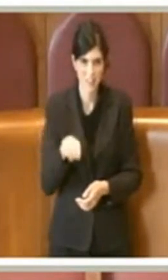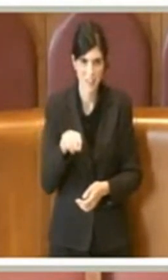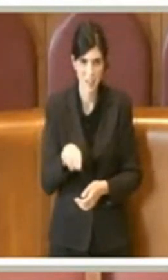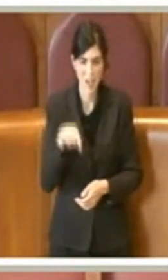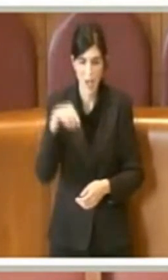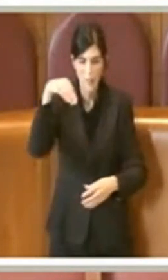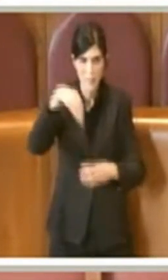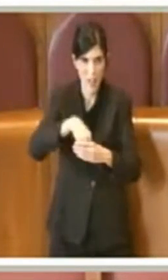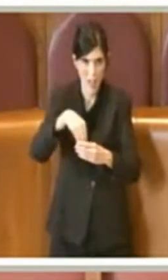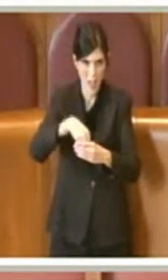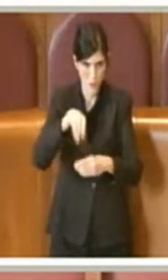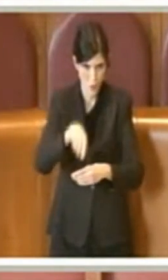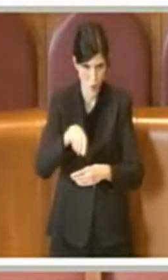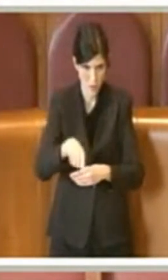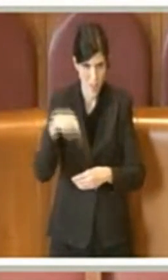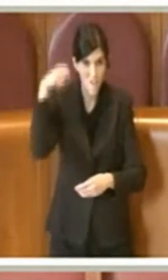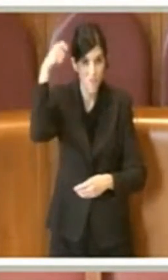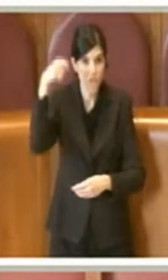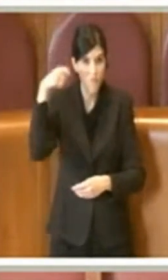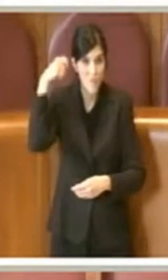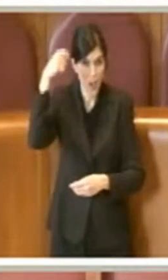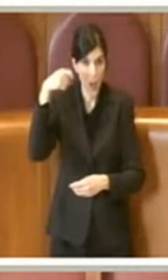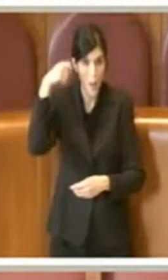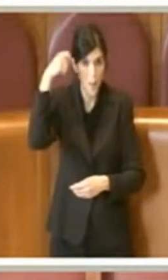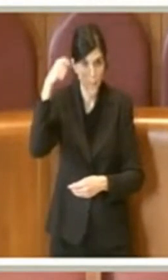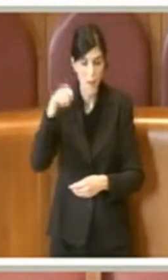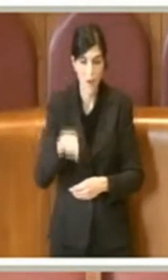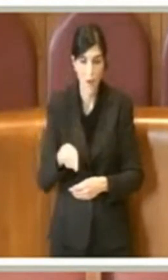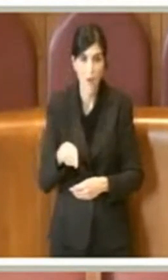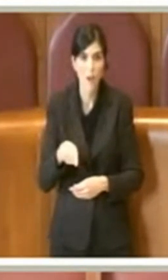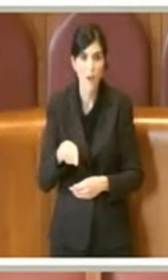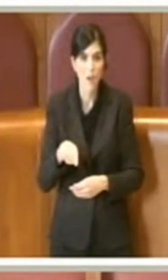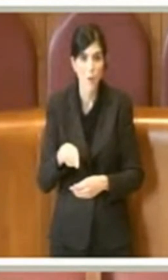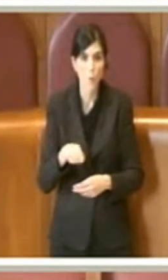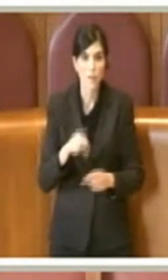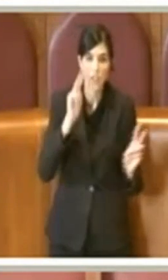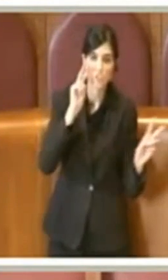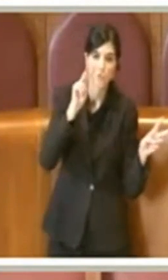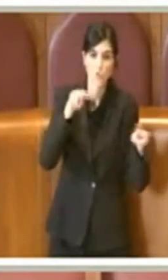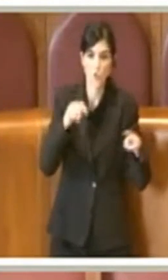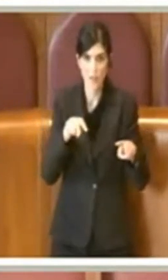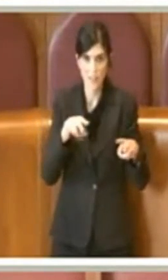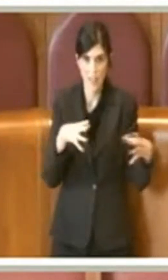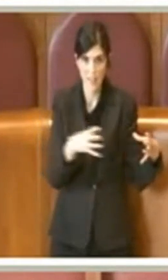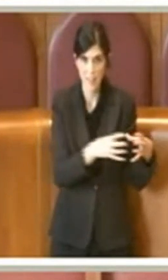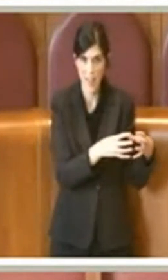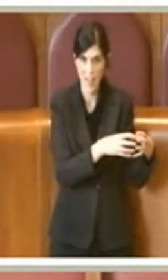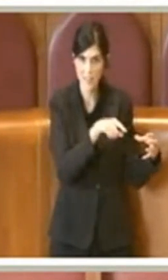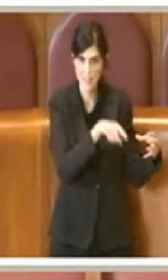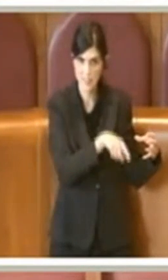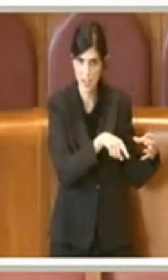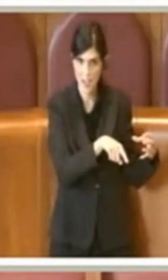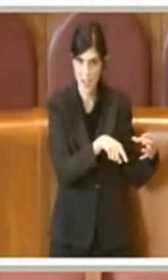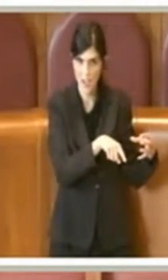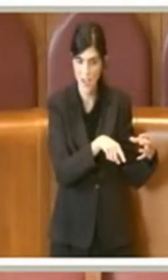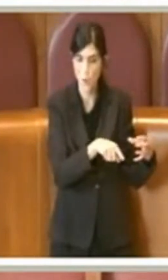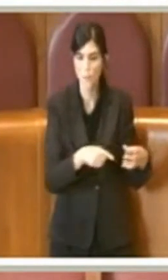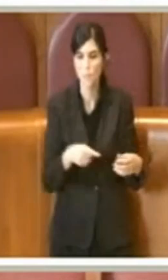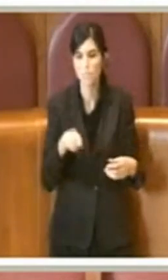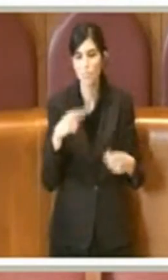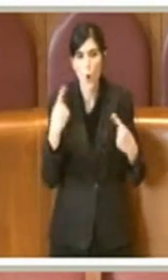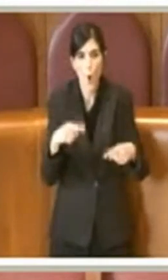questa è l'impostazione della sovrintendenza e della sovrintendenza. Non